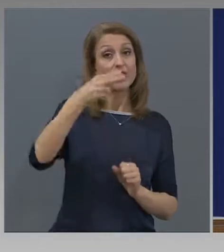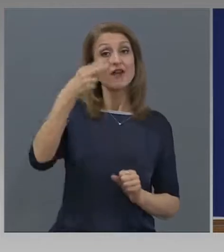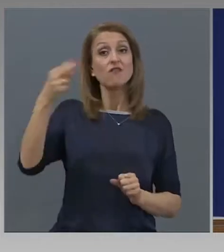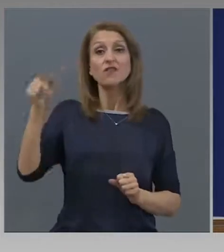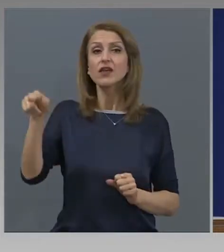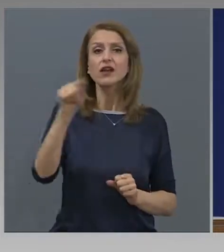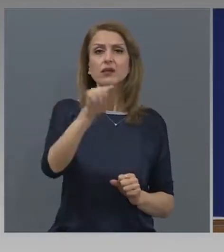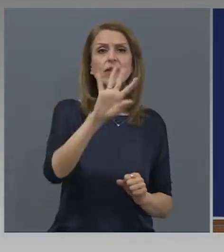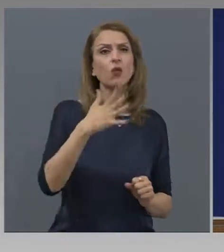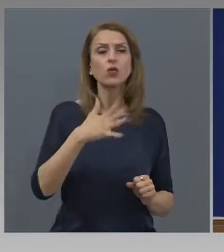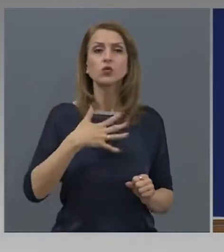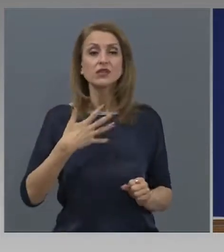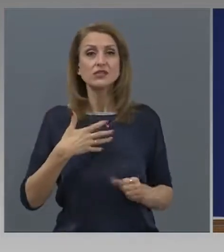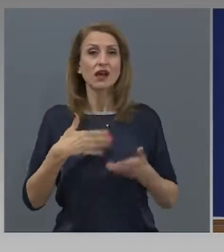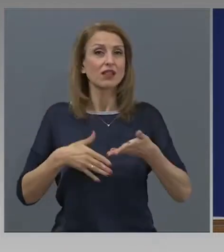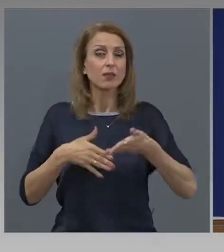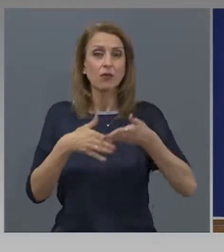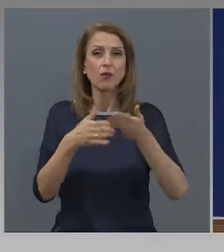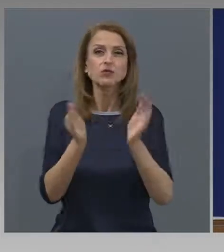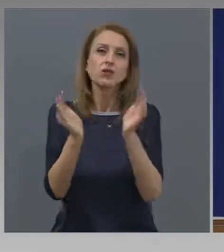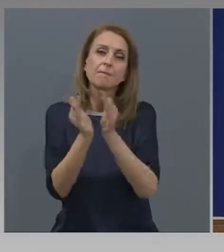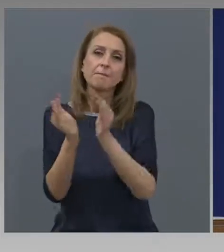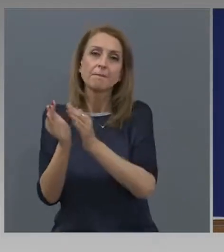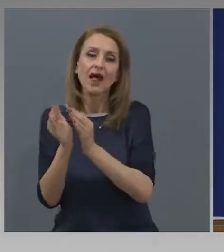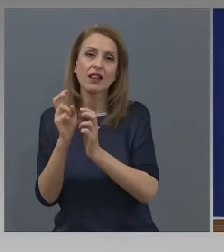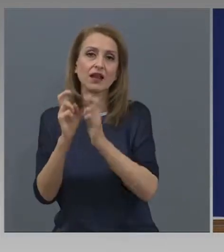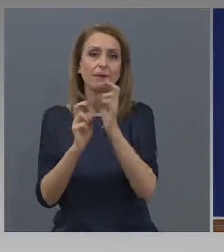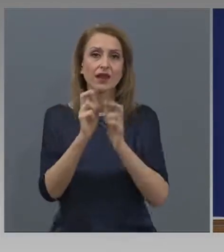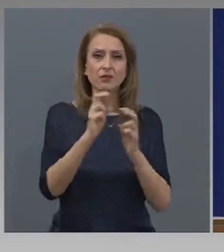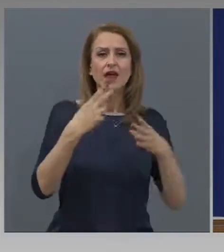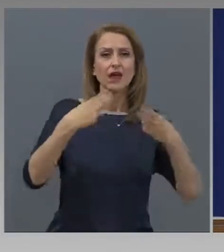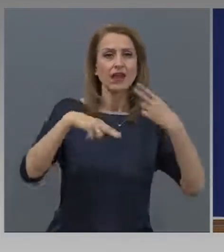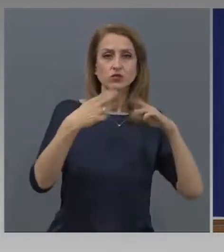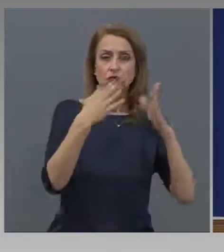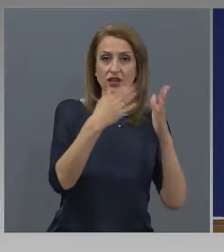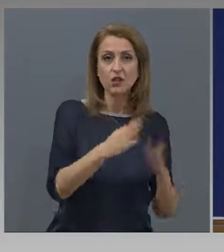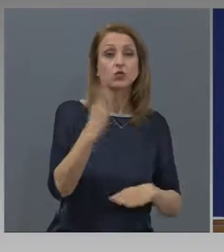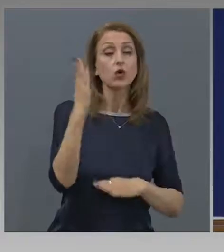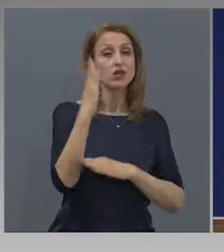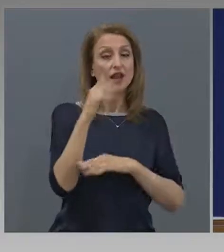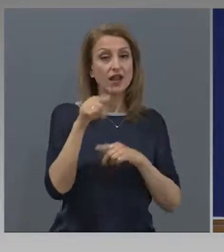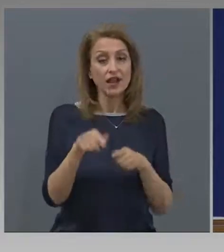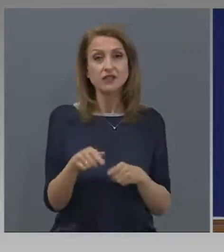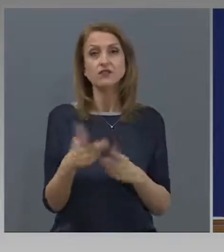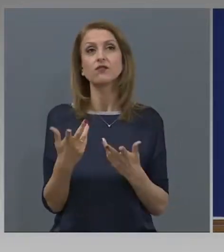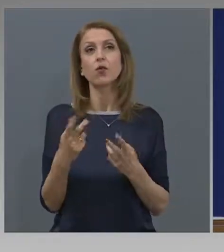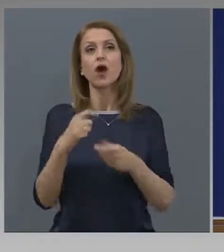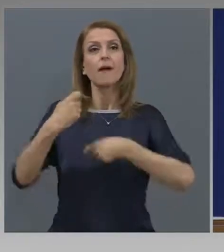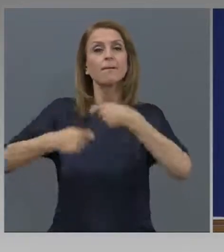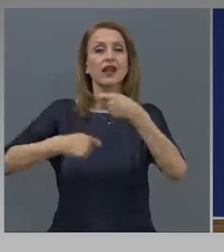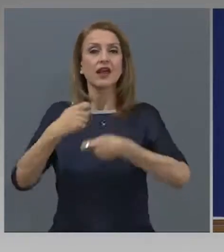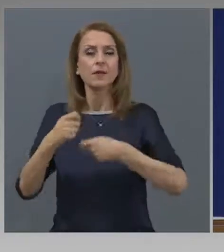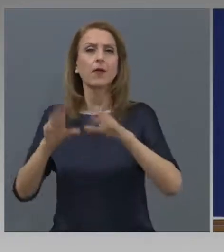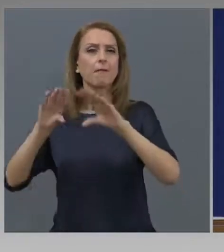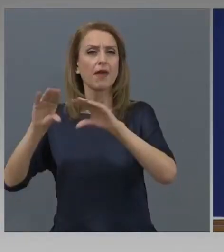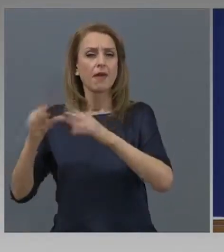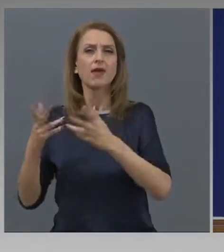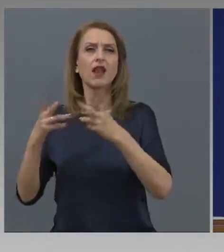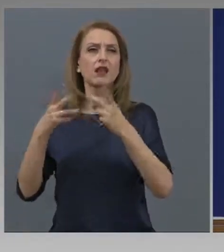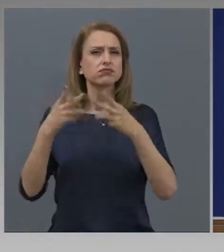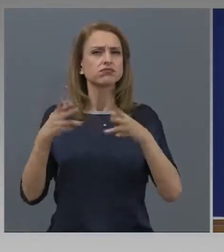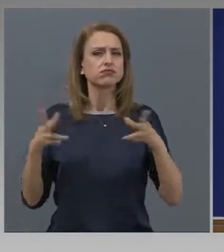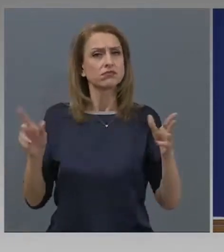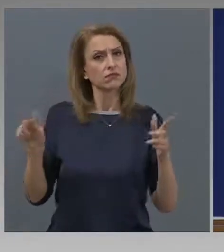помощ, са предимно микро и малки предприятия и са в секторите ресторантьорство, хотелиерство, преработваща промишленост, мебели и други.